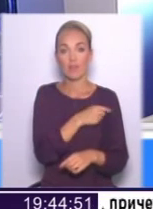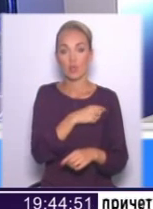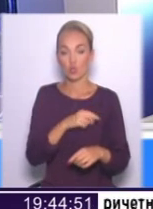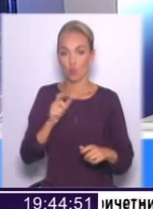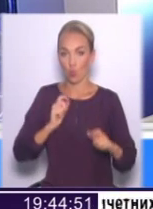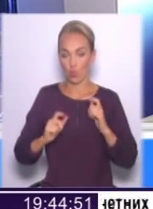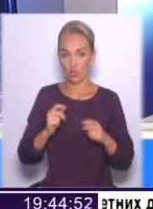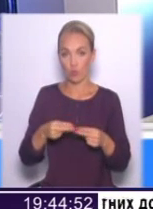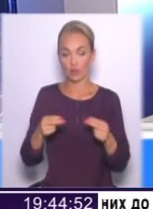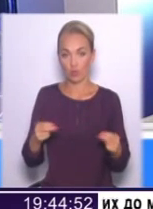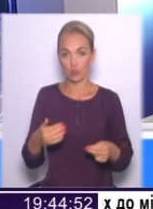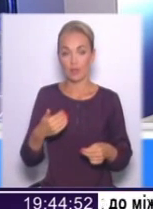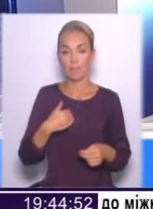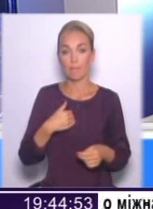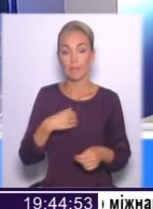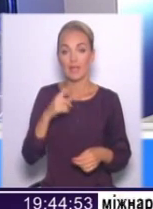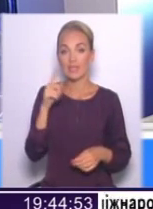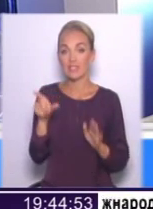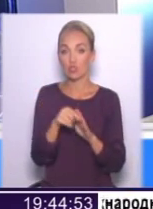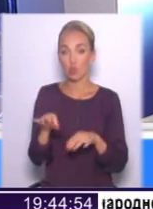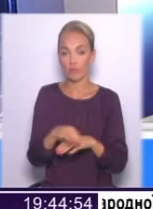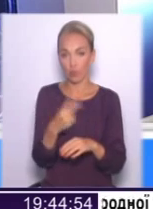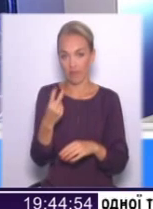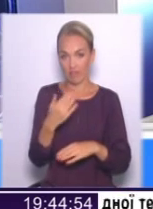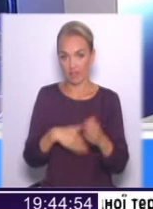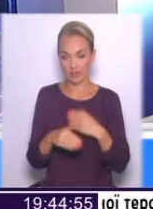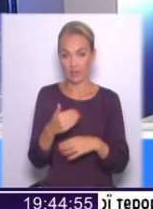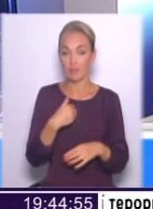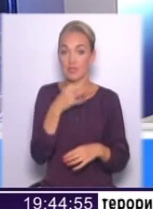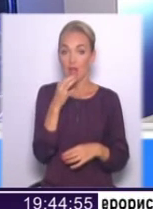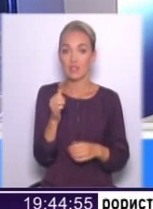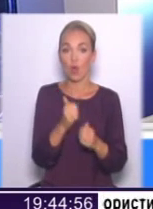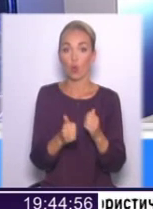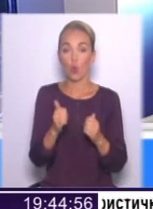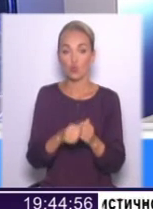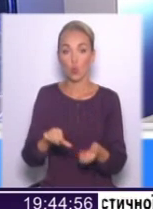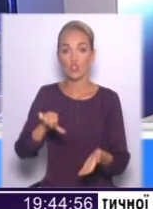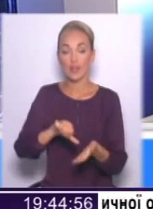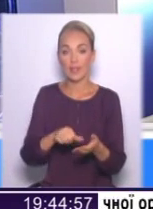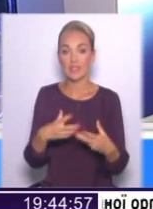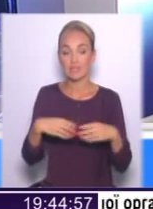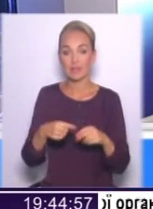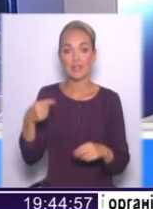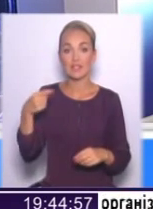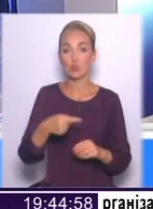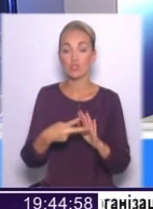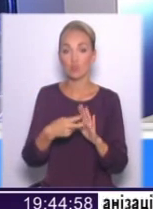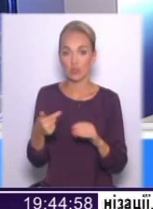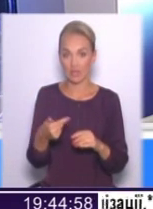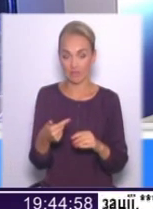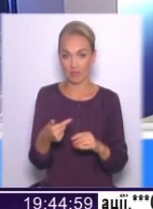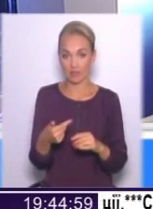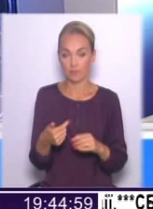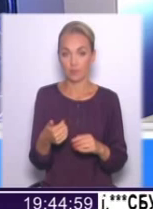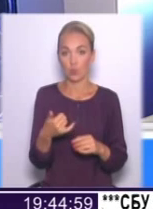Ми пішли в конвай інвалідів, але нам сказали, щоб на кожного члена тівні було 1700 гривень. Нас тисячки не виходять.